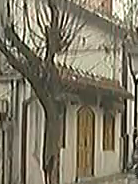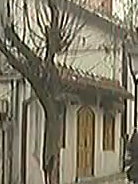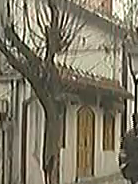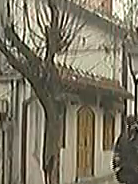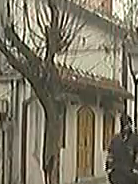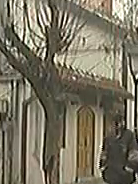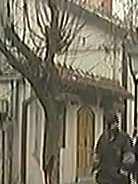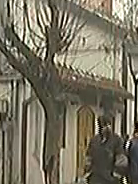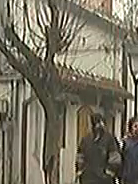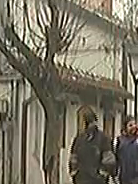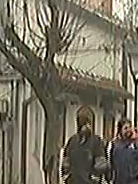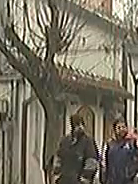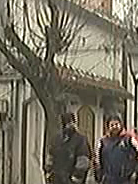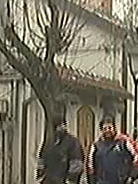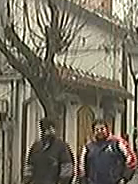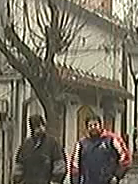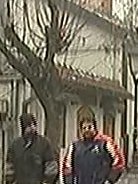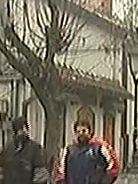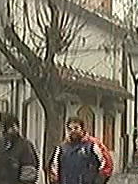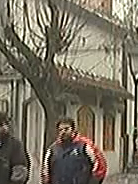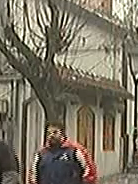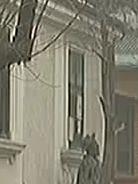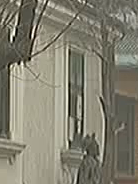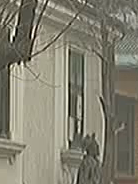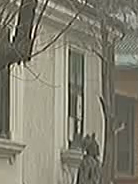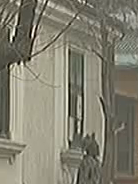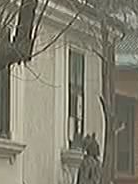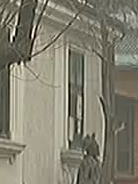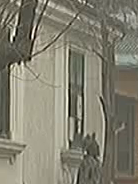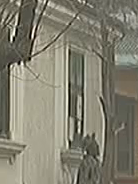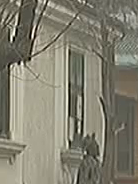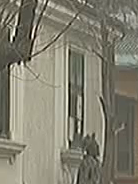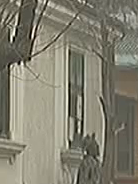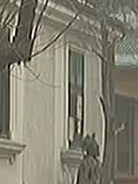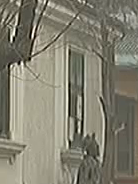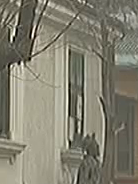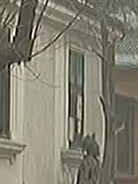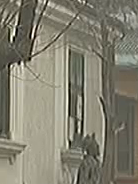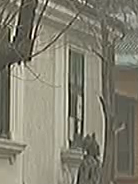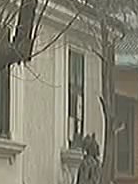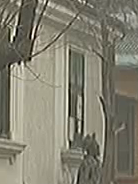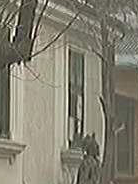Vreme tokog dana umereno oblačno sa sunčanim periodima, uvečene oblačenje, temperatura do 11. stepeni.